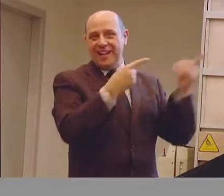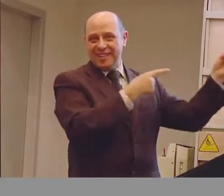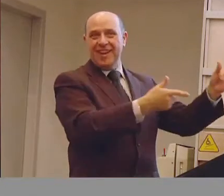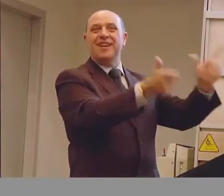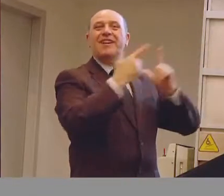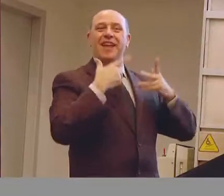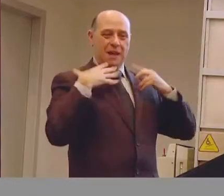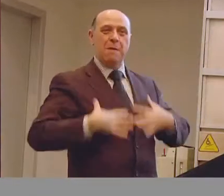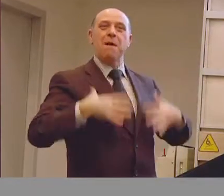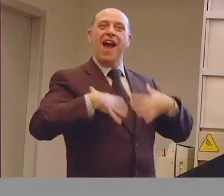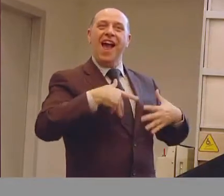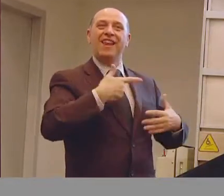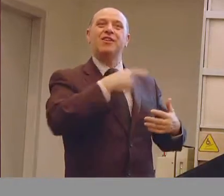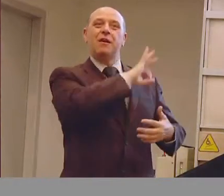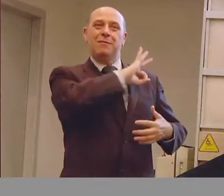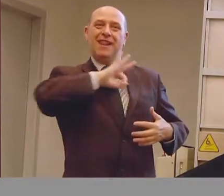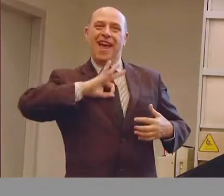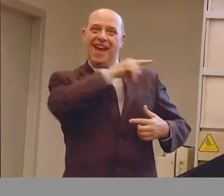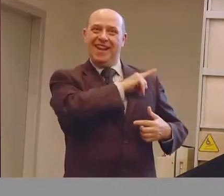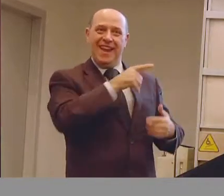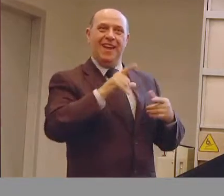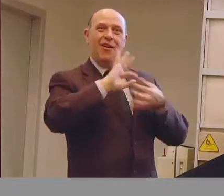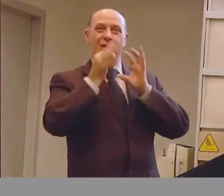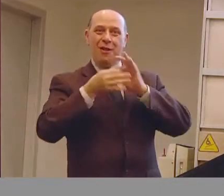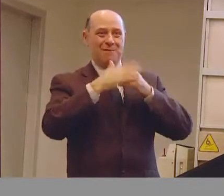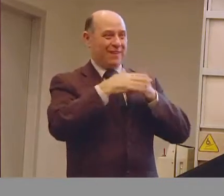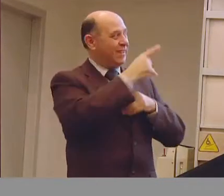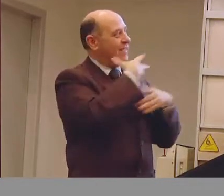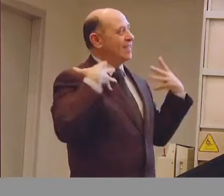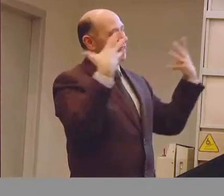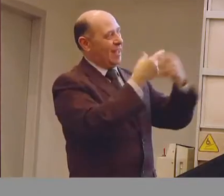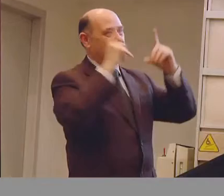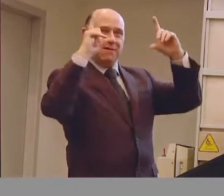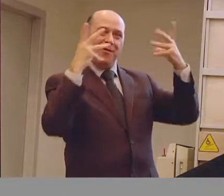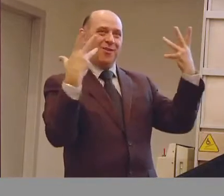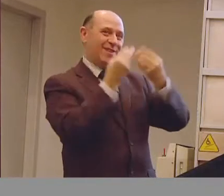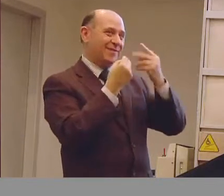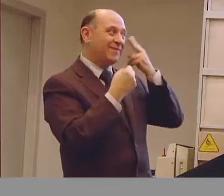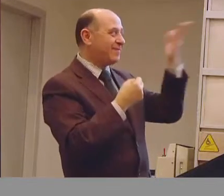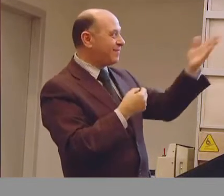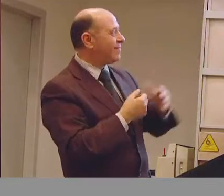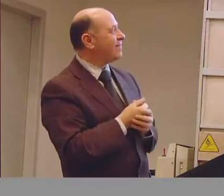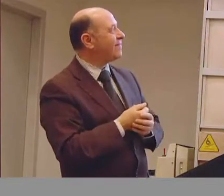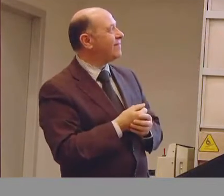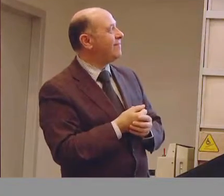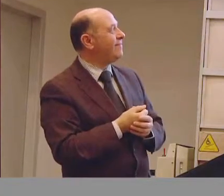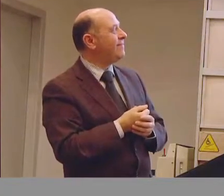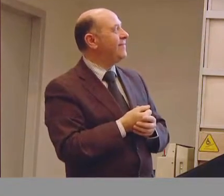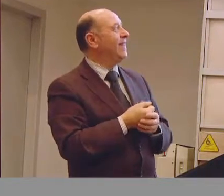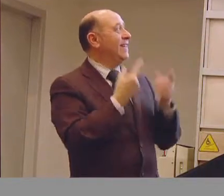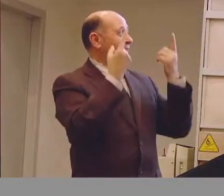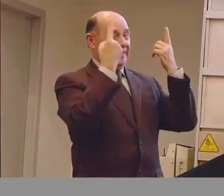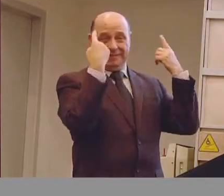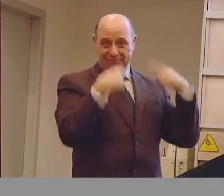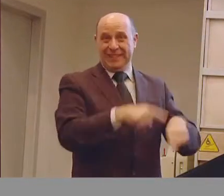portato la sua maglietta con le sue medaglie parolimpiche e abbiamo fatto questa foto insieme e questo in qualche modo è, concludo proprio il